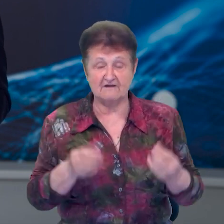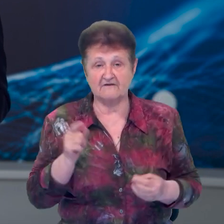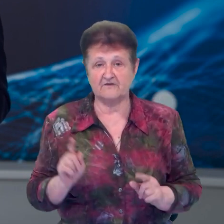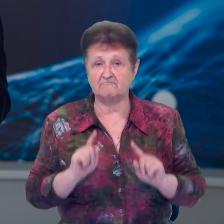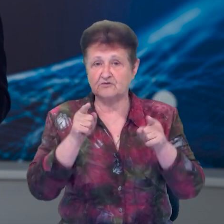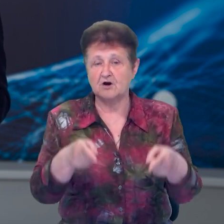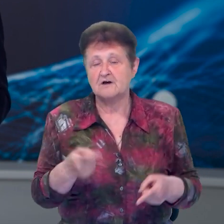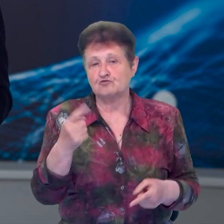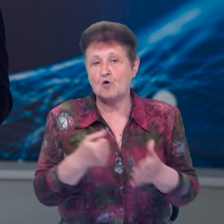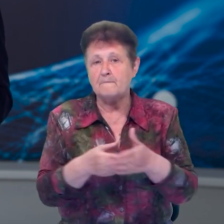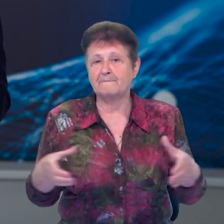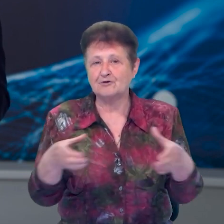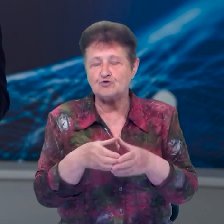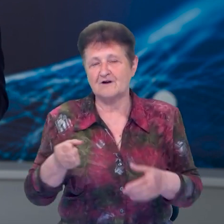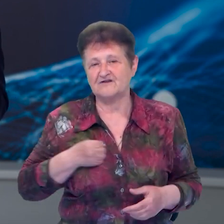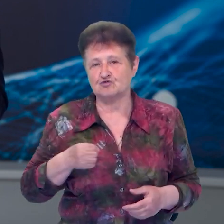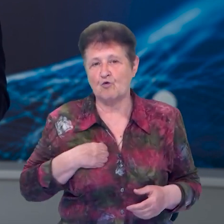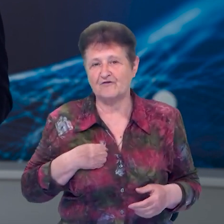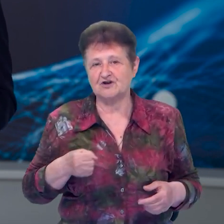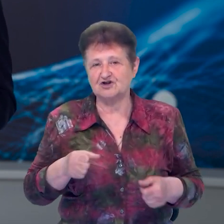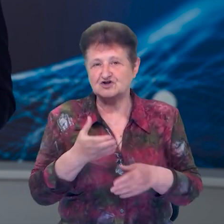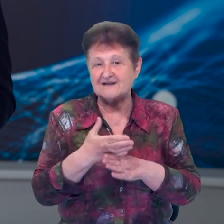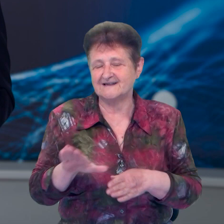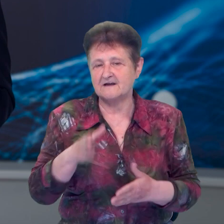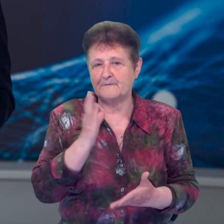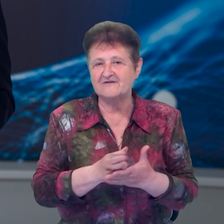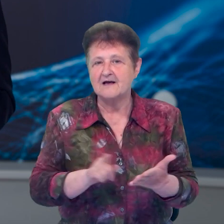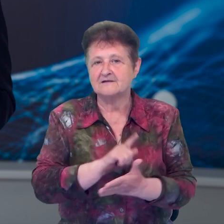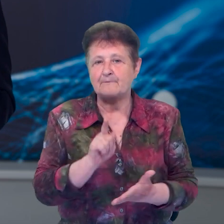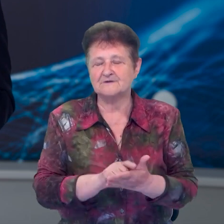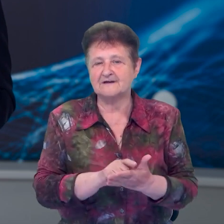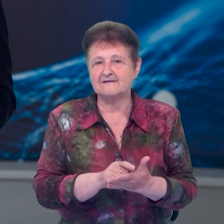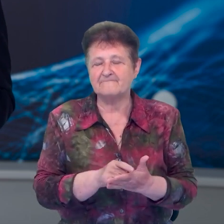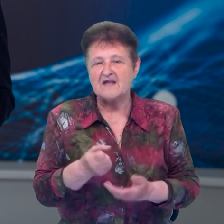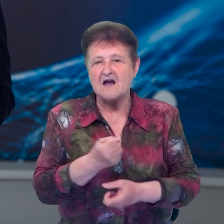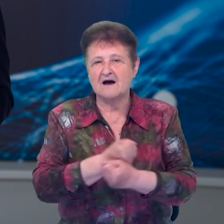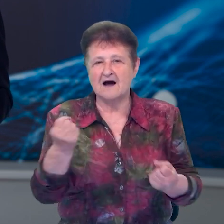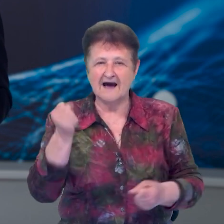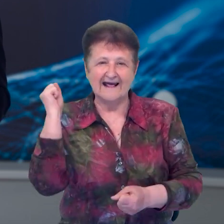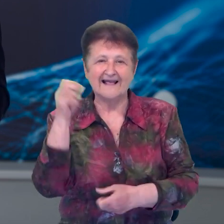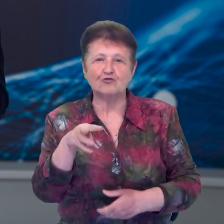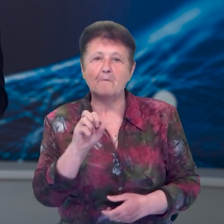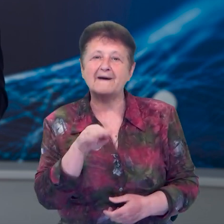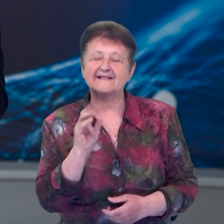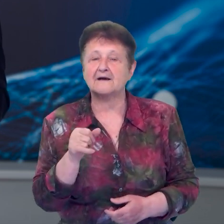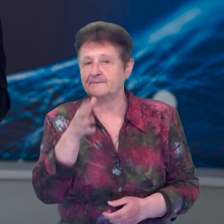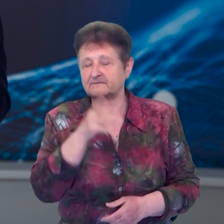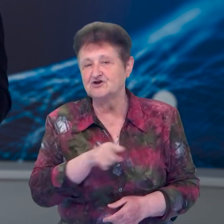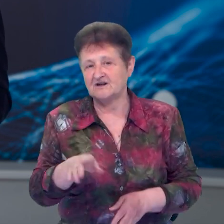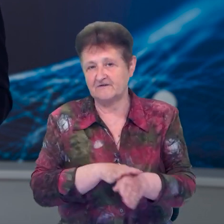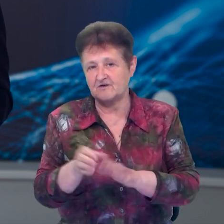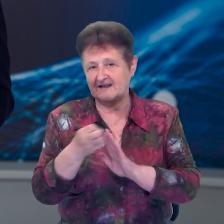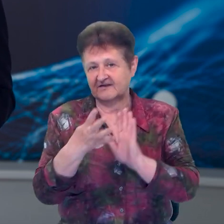долучився до одного з підрозділів військової частини та перебував на посаді гранатометника. 20 травня під час виконання